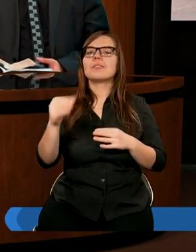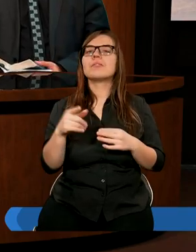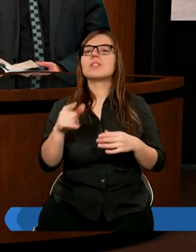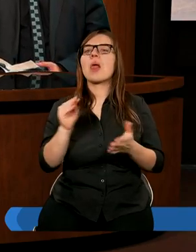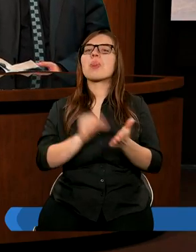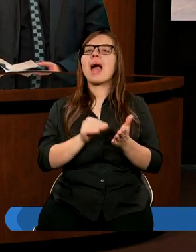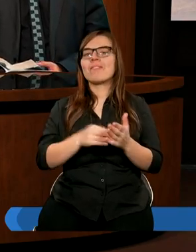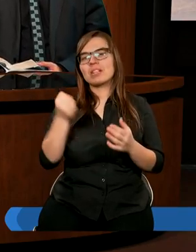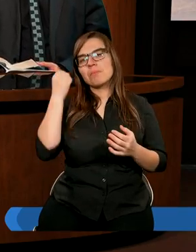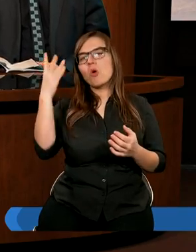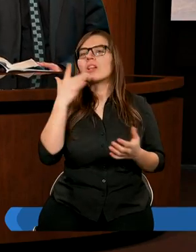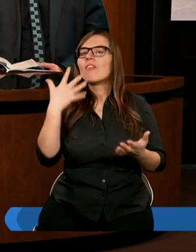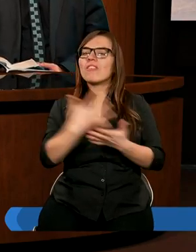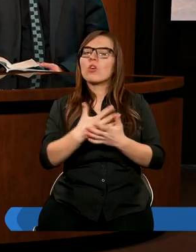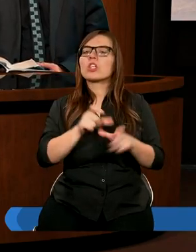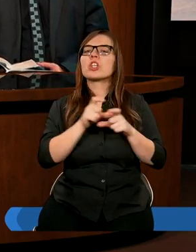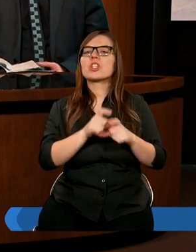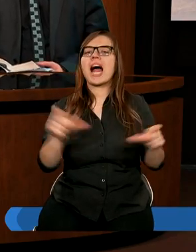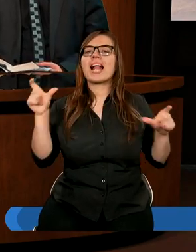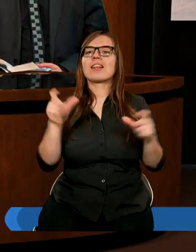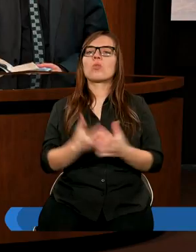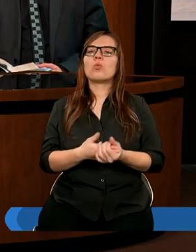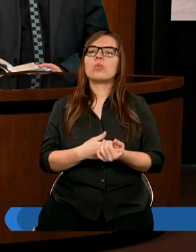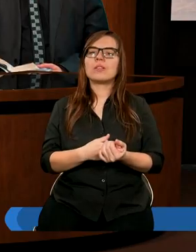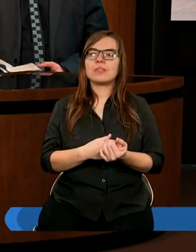Nawyk mądrego wykorzystywania czasu.